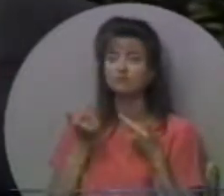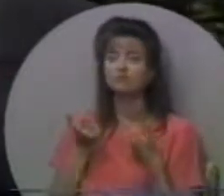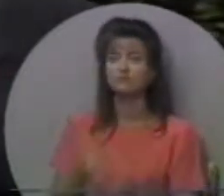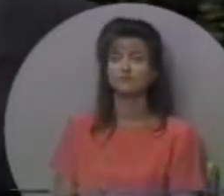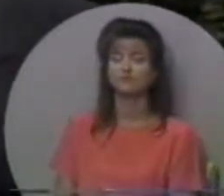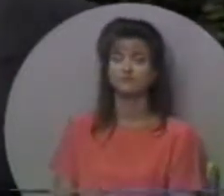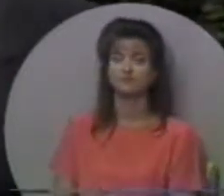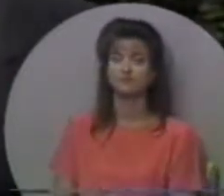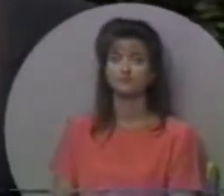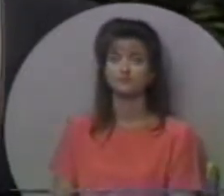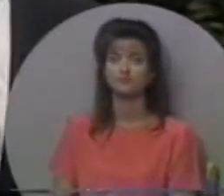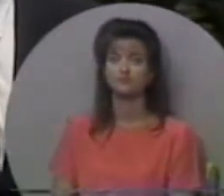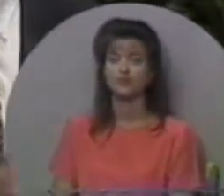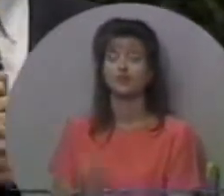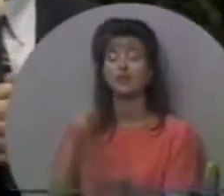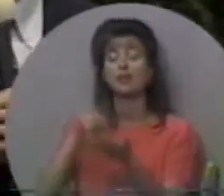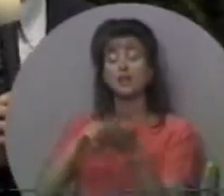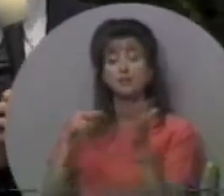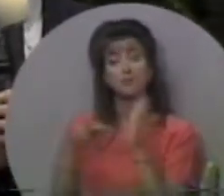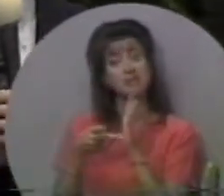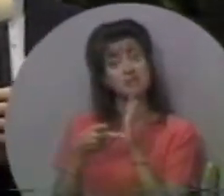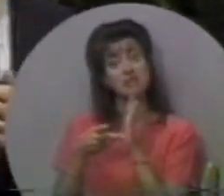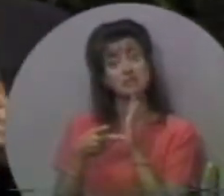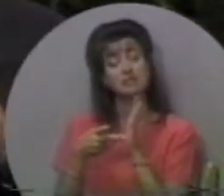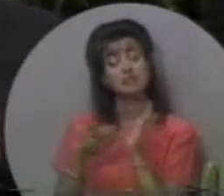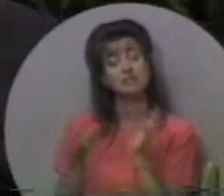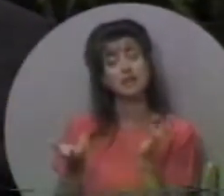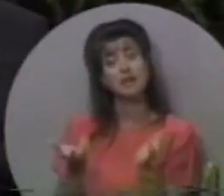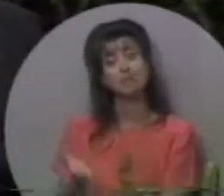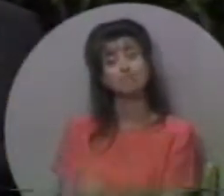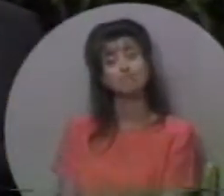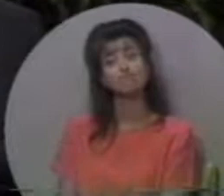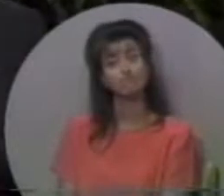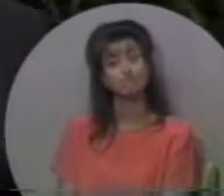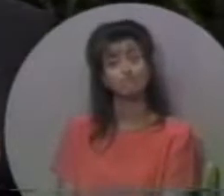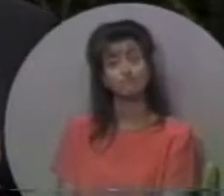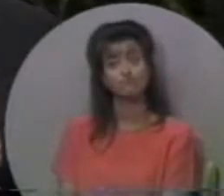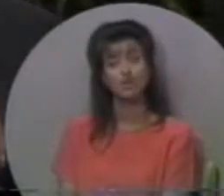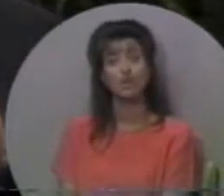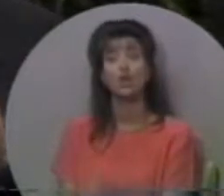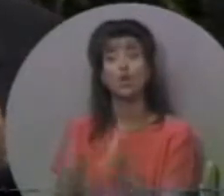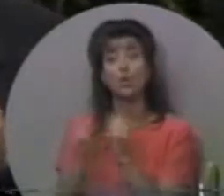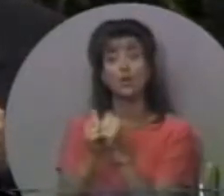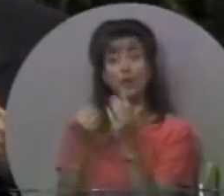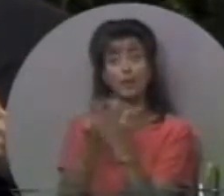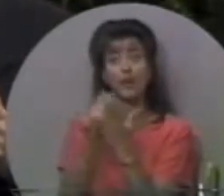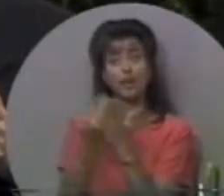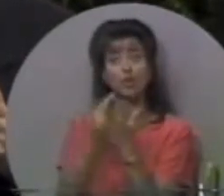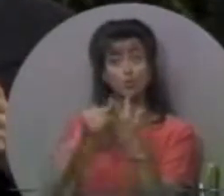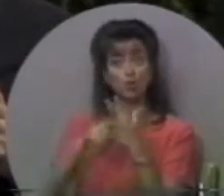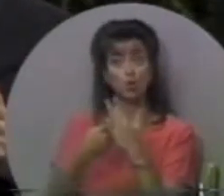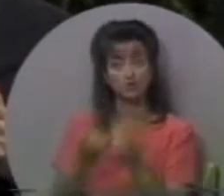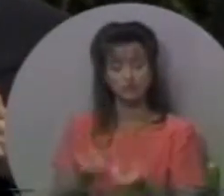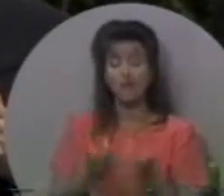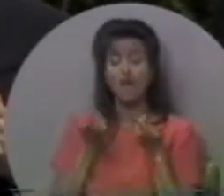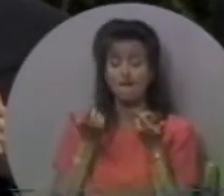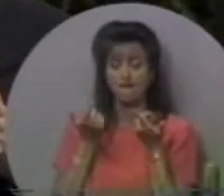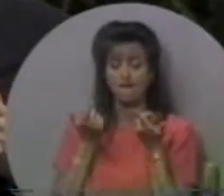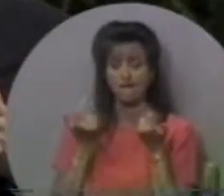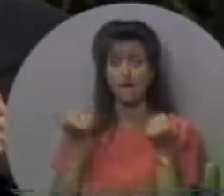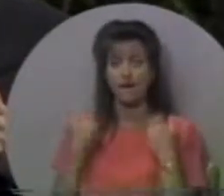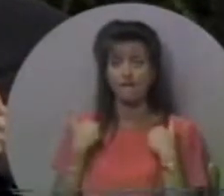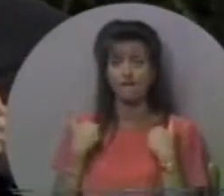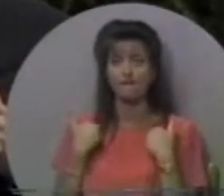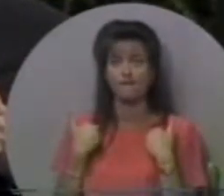Це означає жити з абсолютно новим